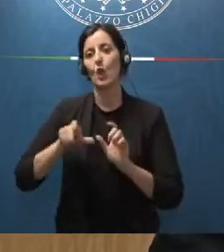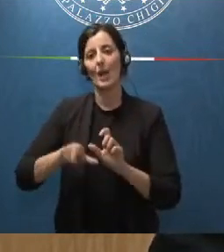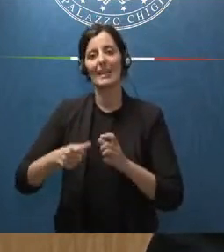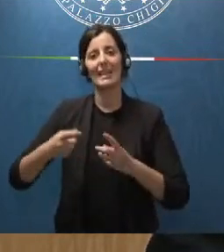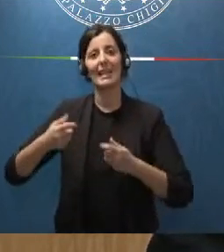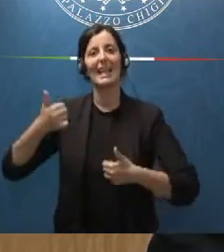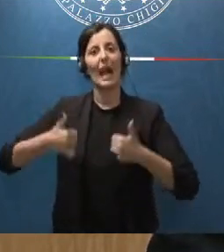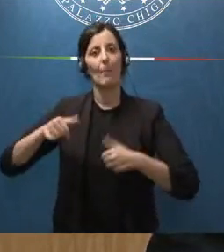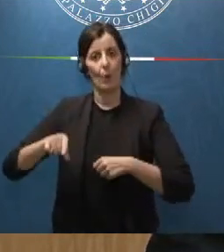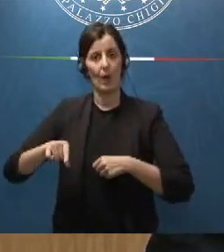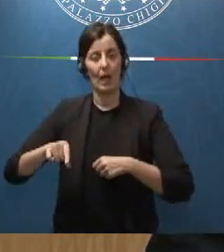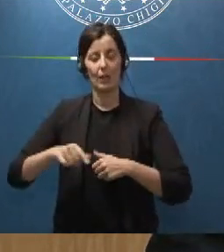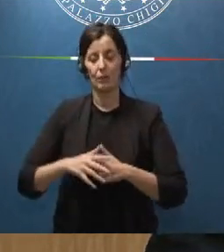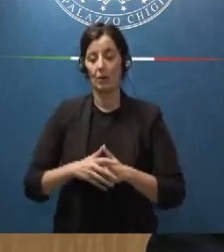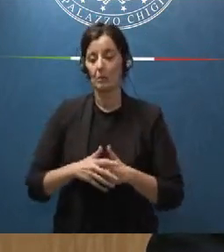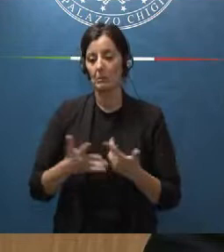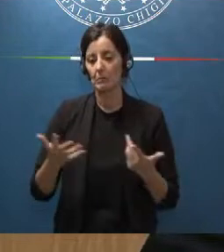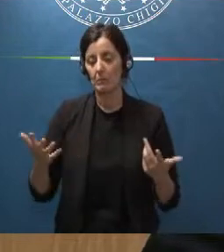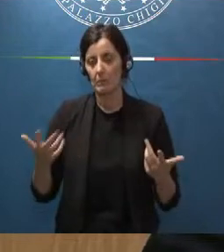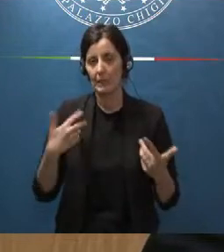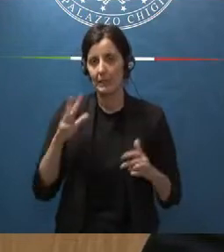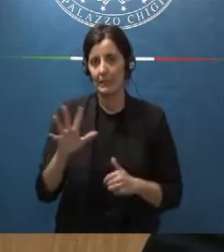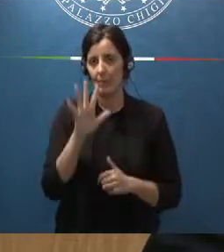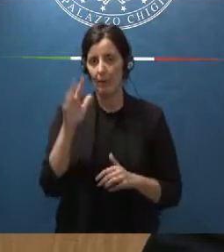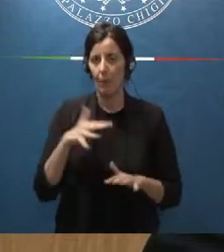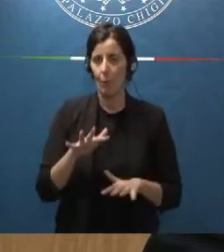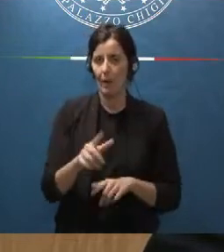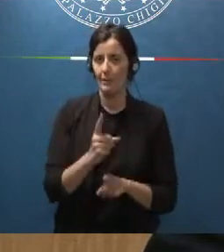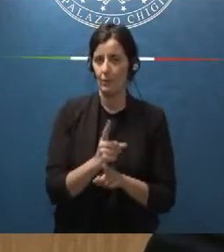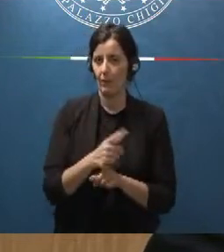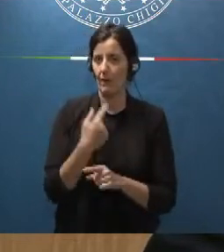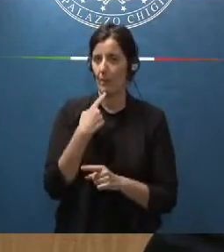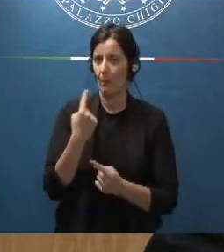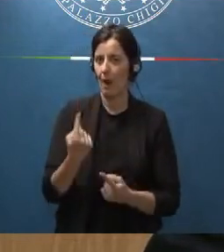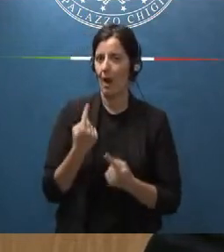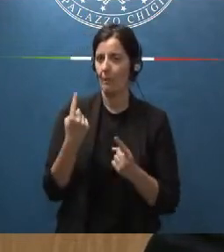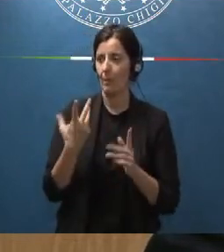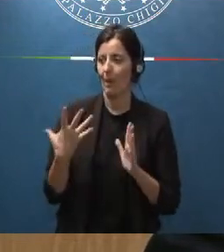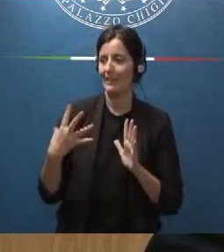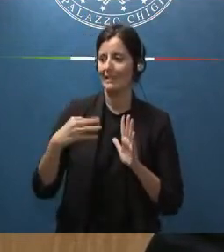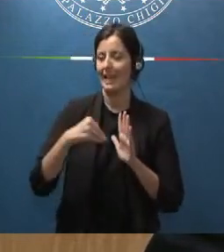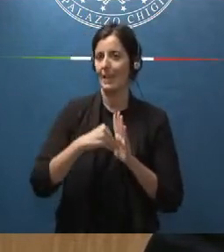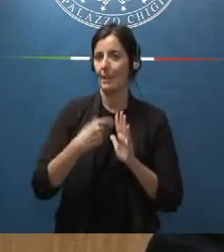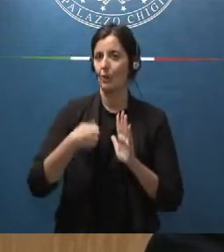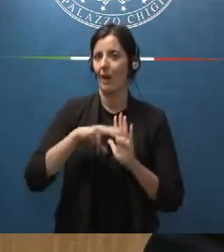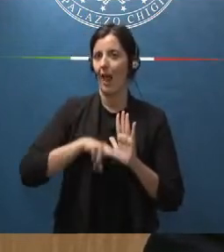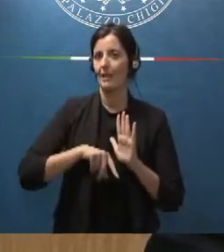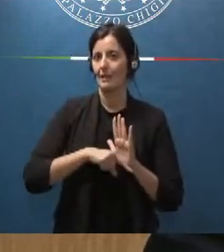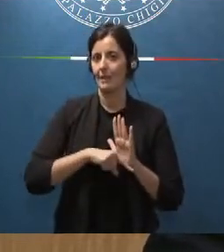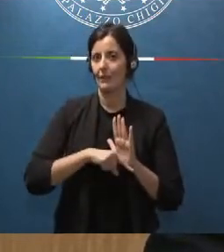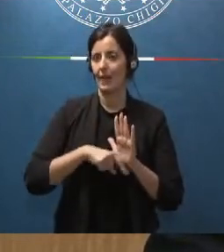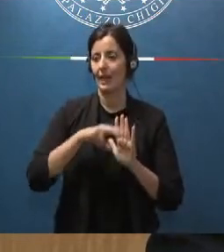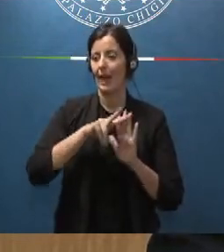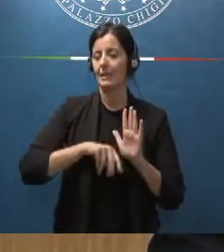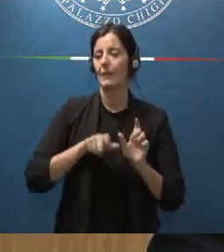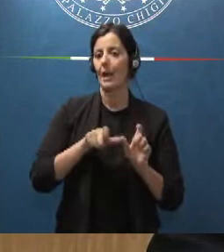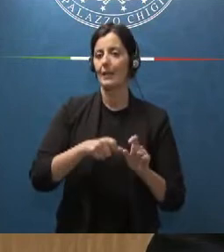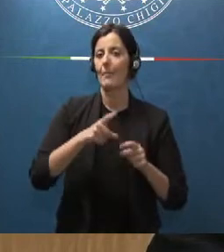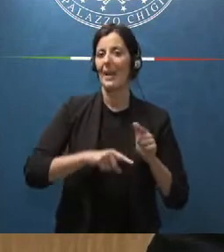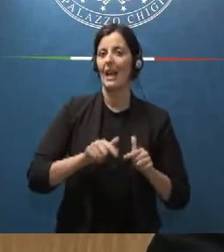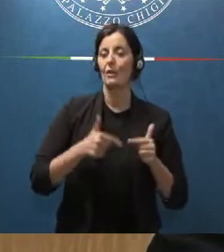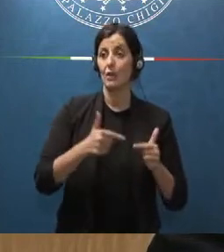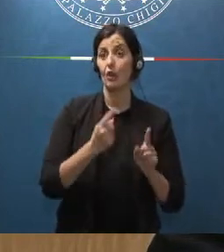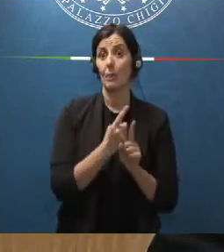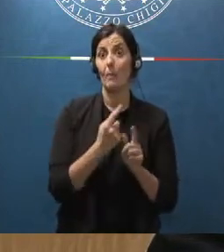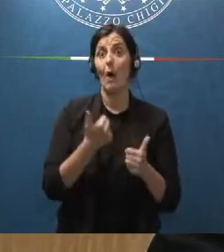rappresentazioni è sembrato quasi che si dovesse attendere questo elemento di inserimento nella classifica delle penalizzazioni dopo